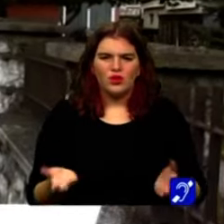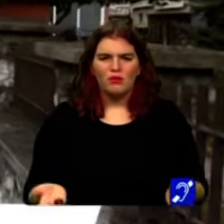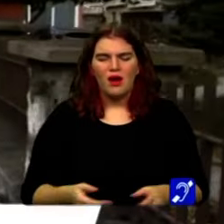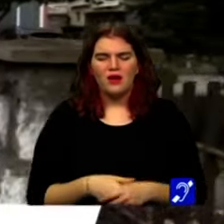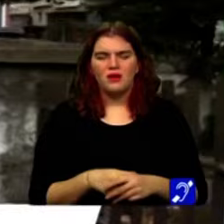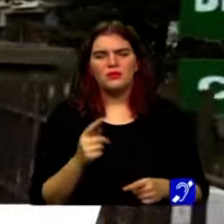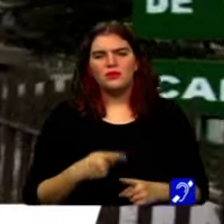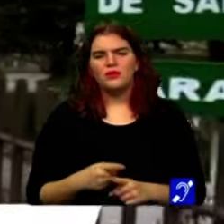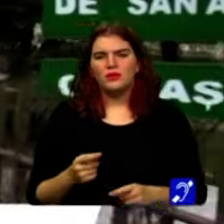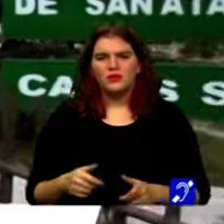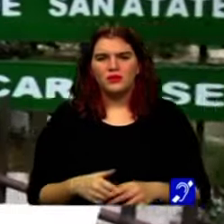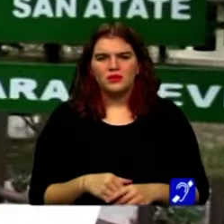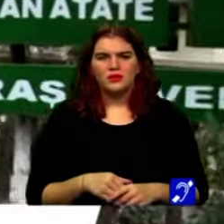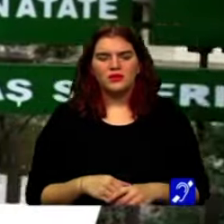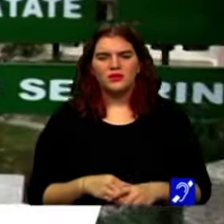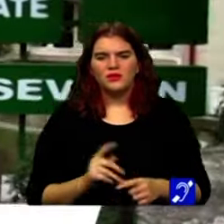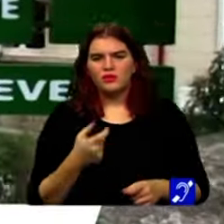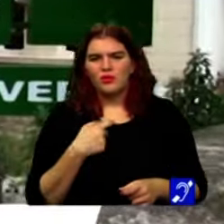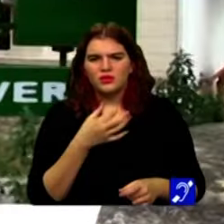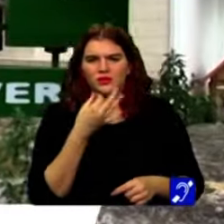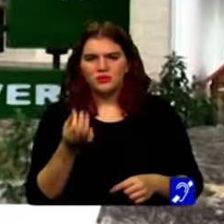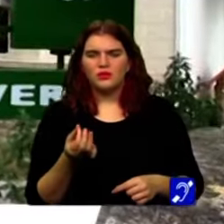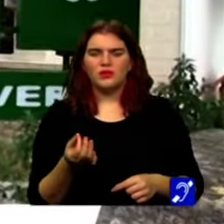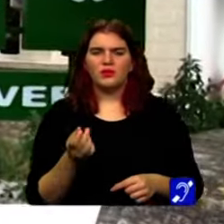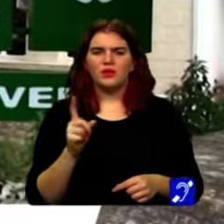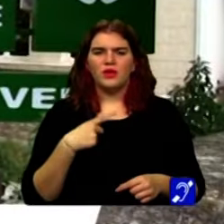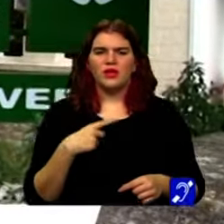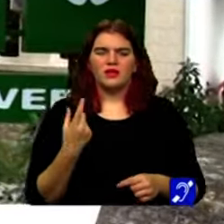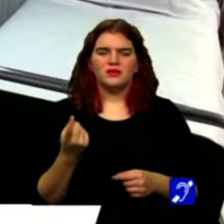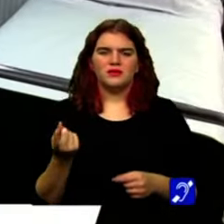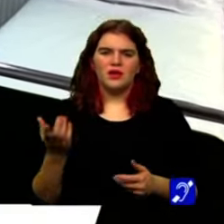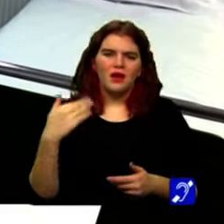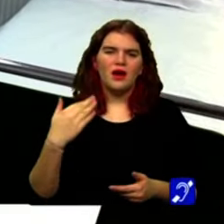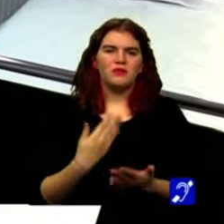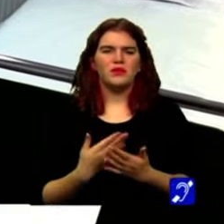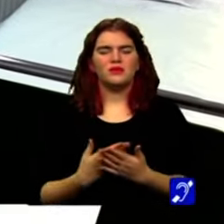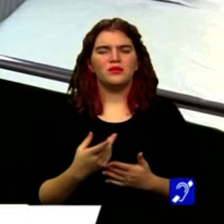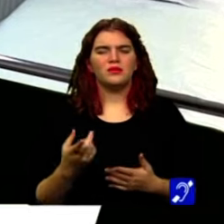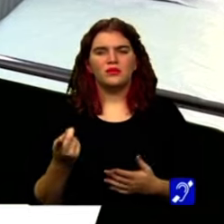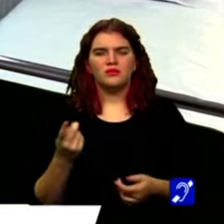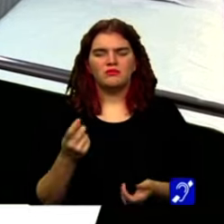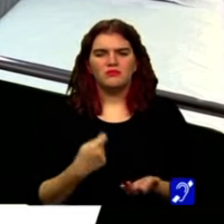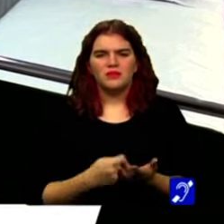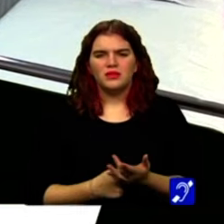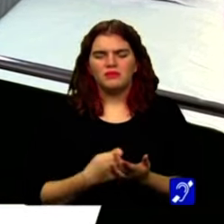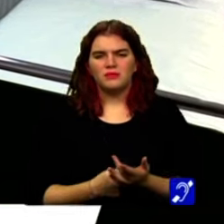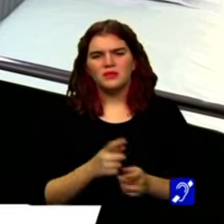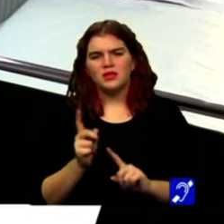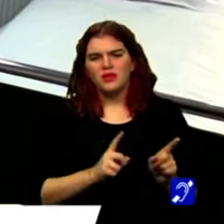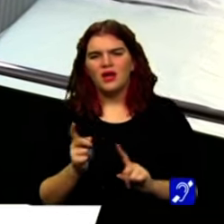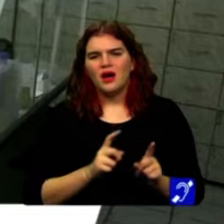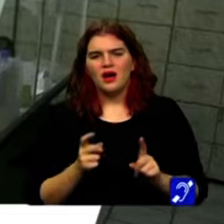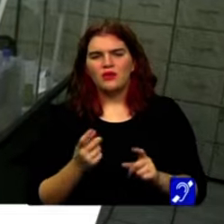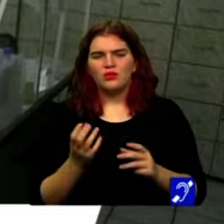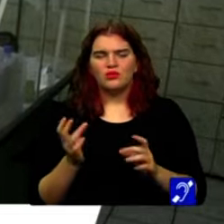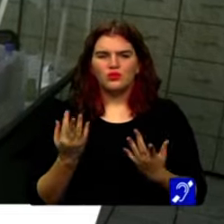n-aș putea spune că nu este atractivă din punct de vedere financiar. Dar cu un număr decent